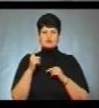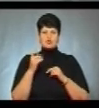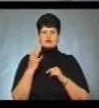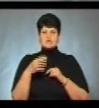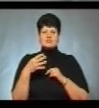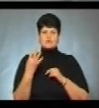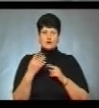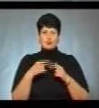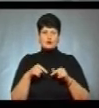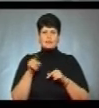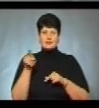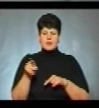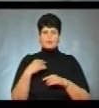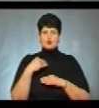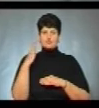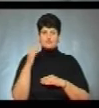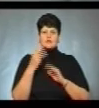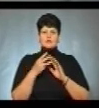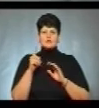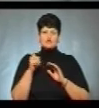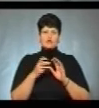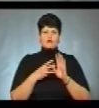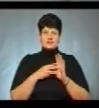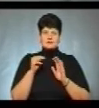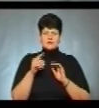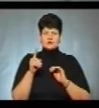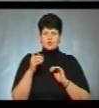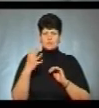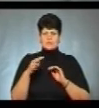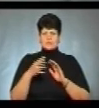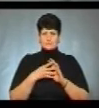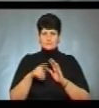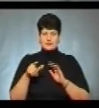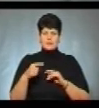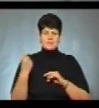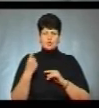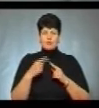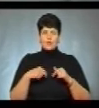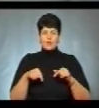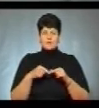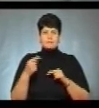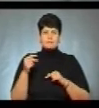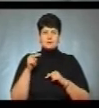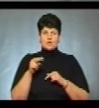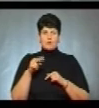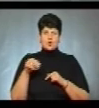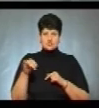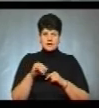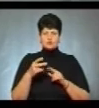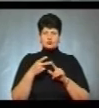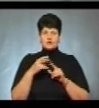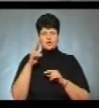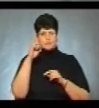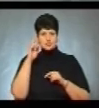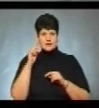-му окрузі, там проголосували 108 тисяч 759 осіб. В окрузі на першому місці – Петро Порошенко, друга – Юлія Тимошенко і